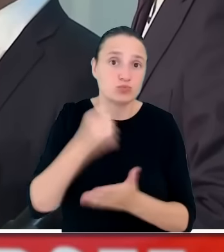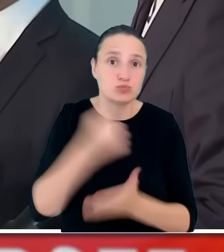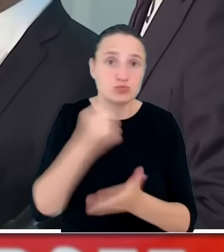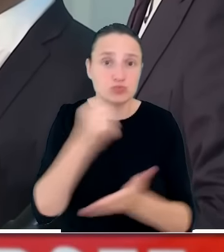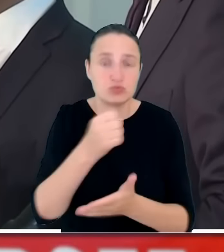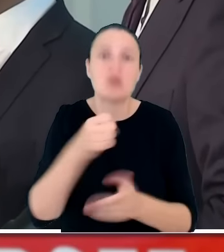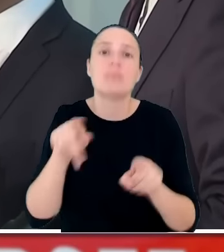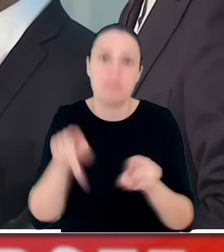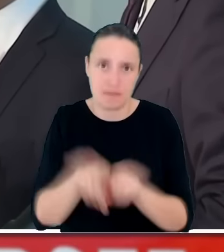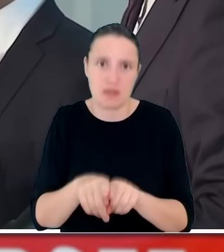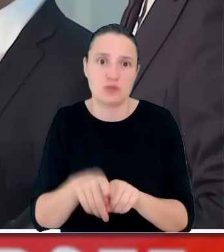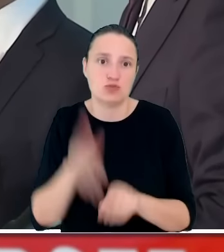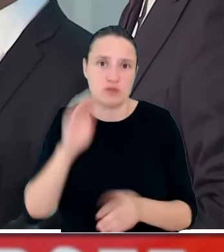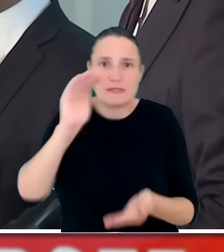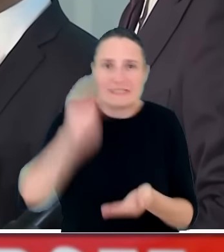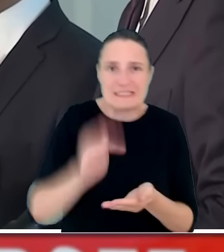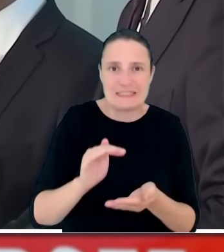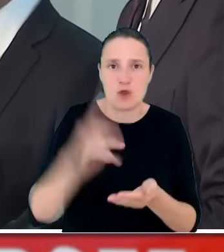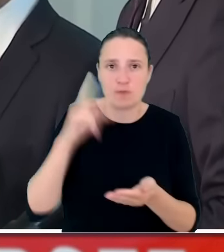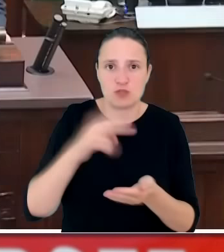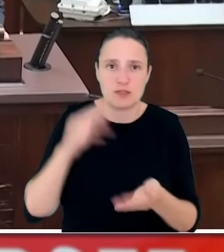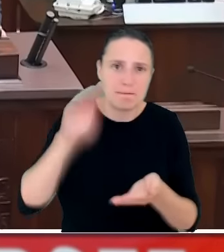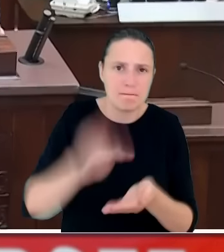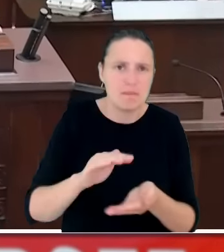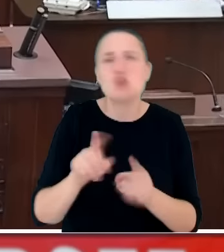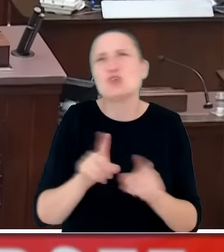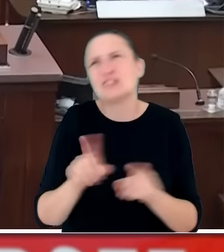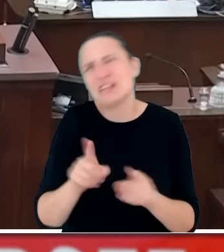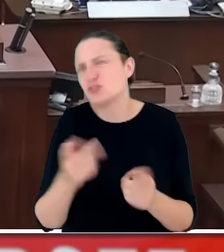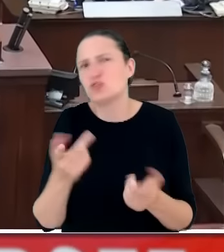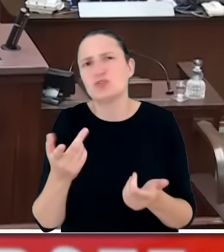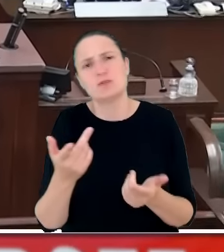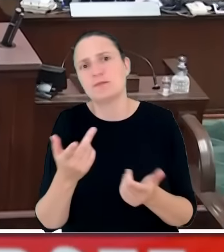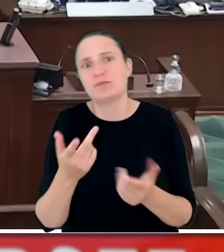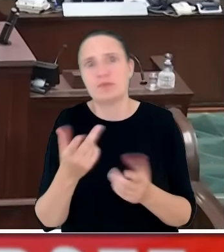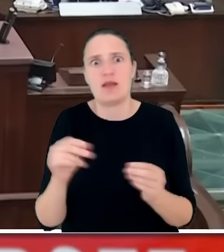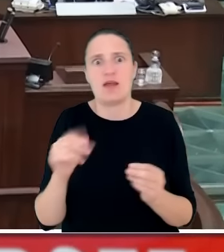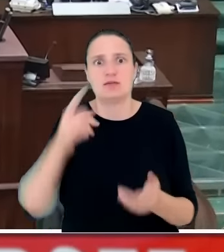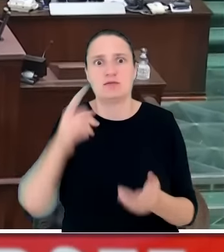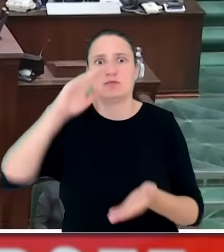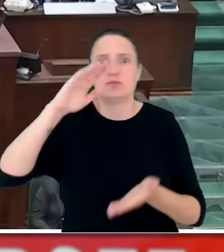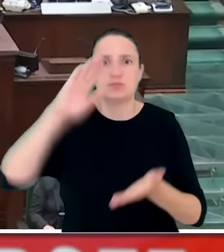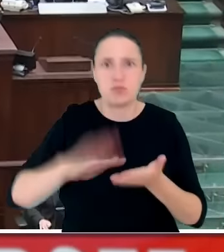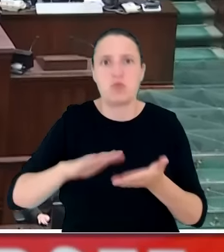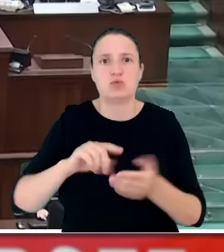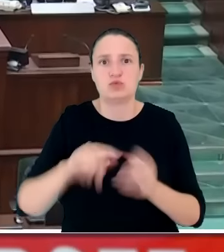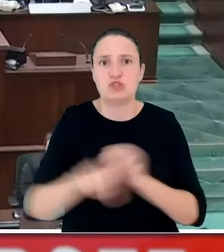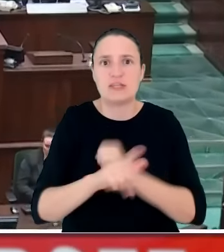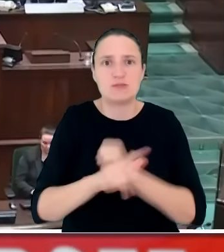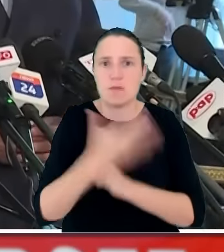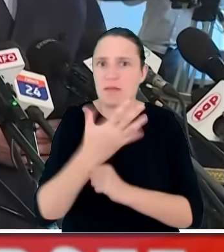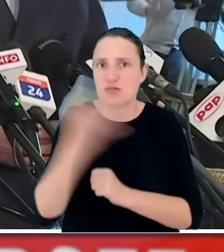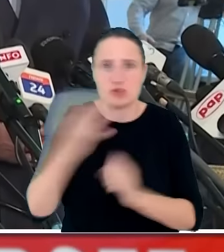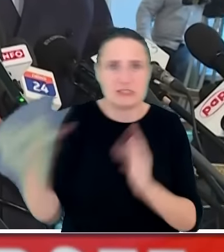pomniejszana. Oczywiście nie w takim stosunku, jak mówiono wcześniej, że to może być nawet 75%, ale